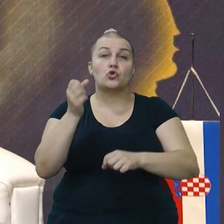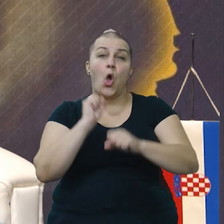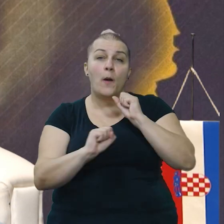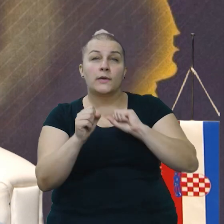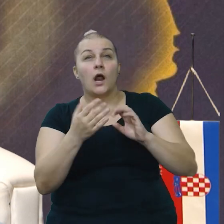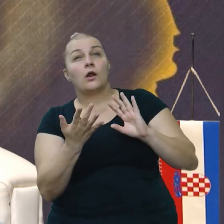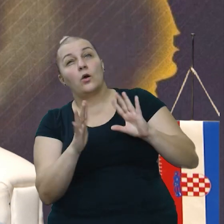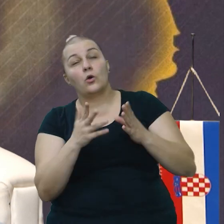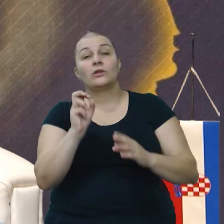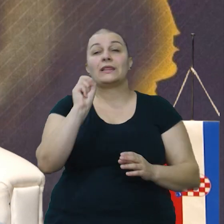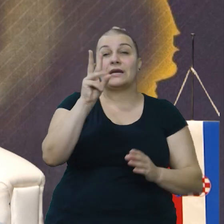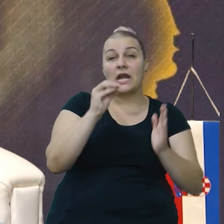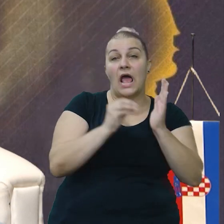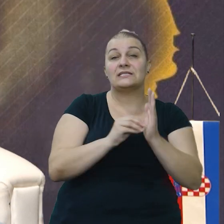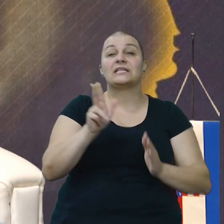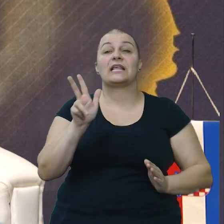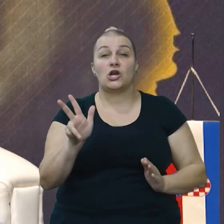negdje oko 13. i 3.